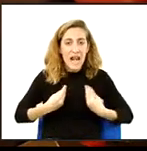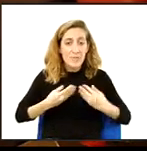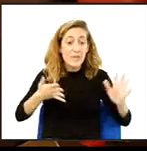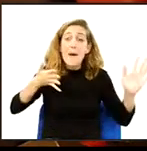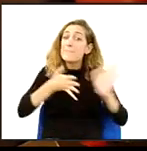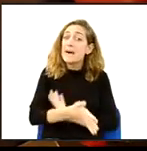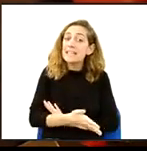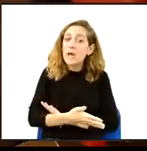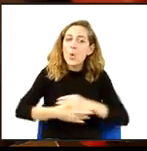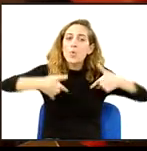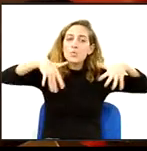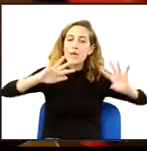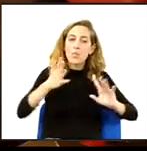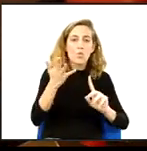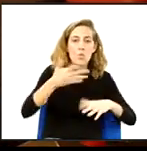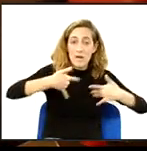qualsevol tipus de violència.